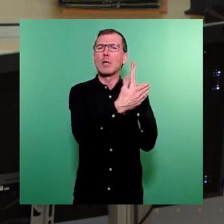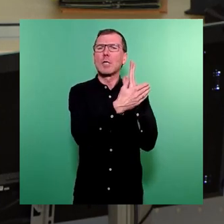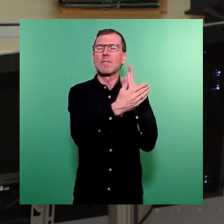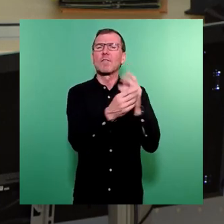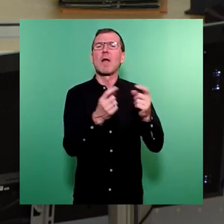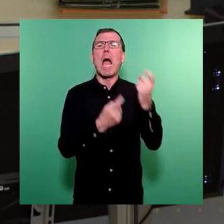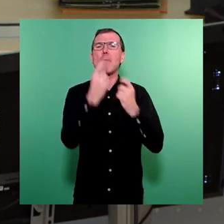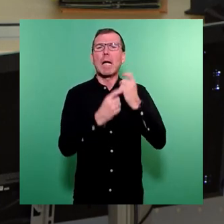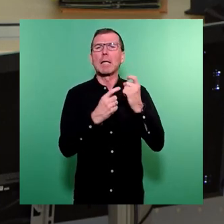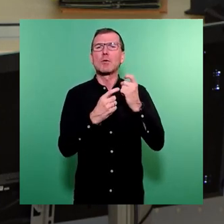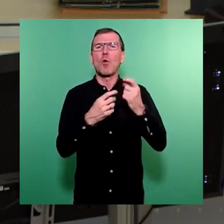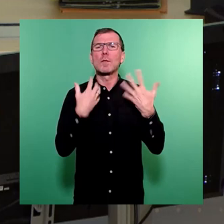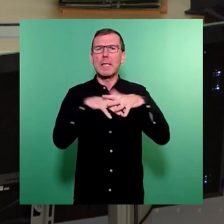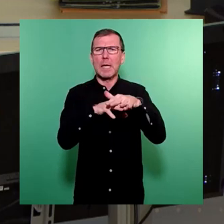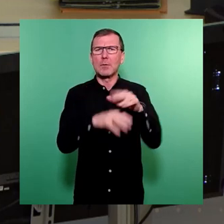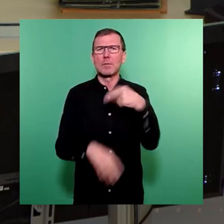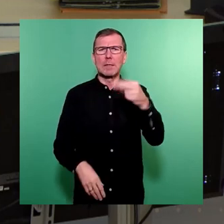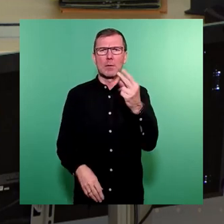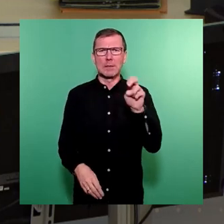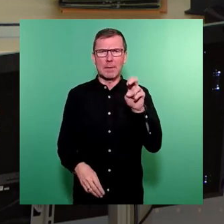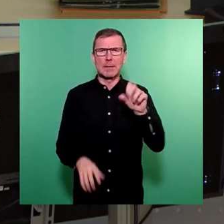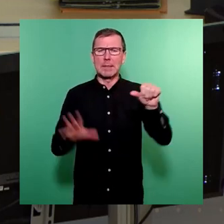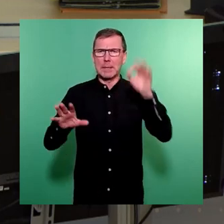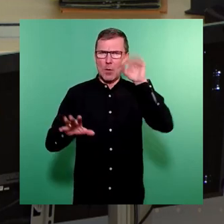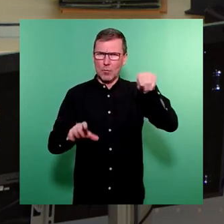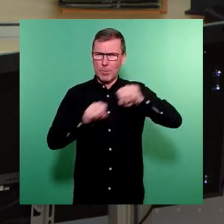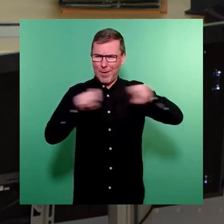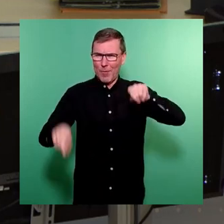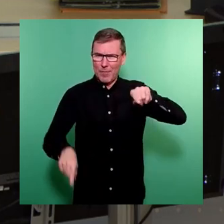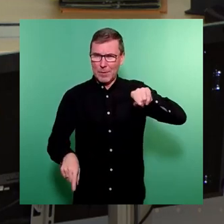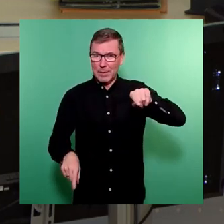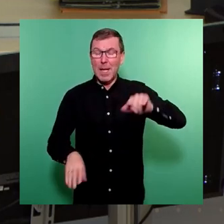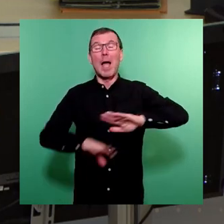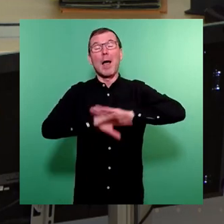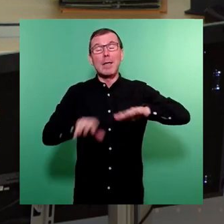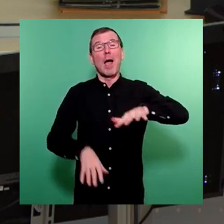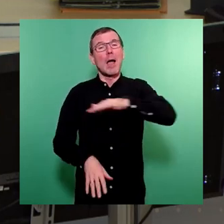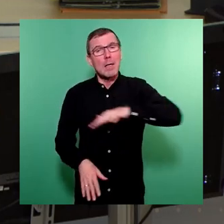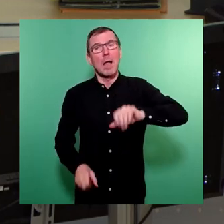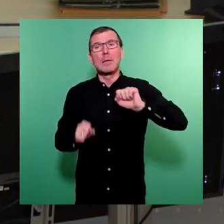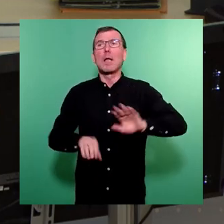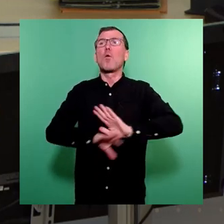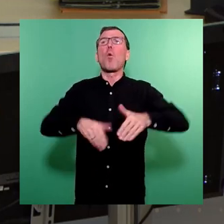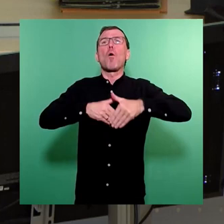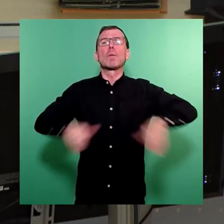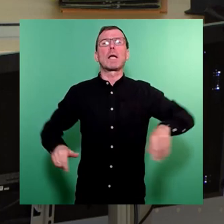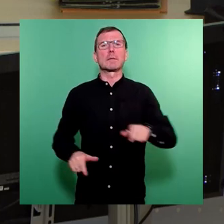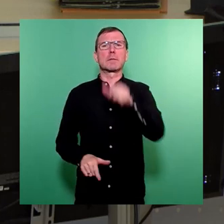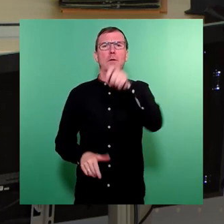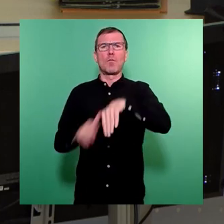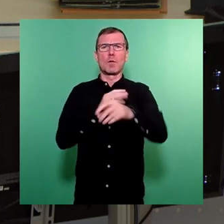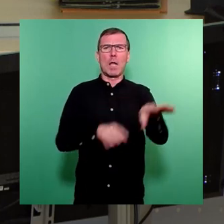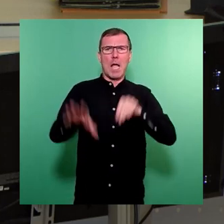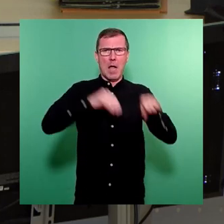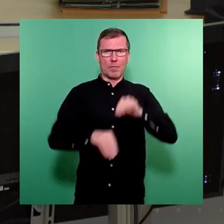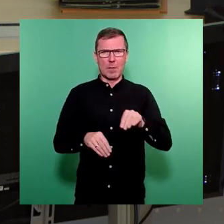2020, veröffentlicht am 16. Oktober damals, kein Land der Welt kann unbegrenzt Schutzsuchende aufnehmen. Migration